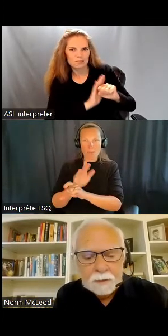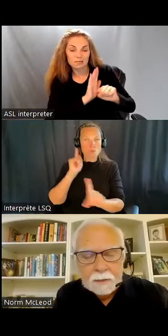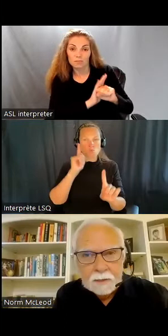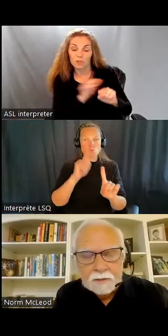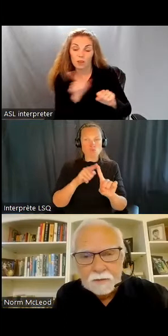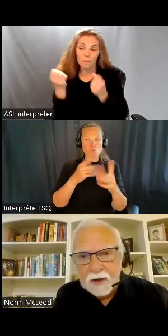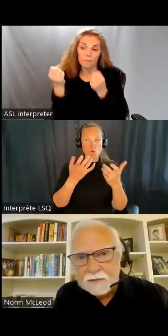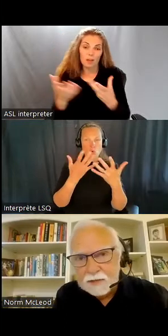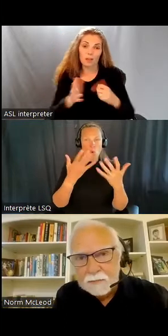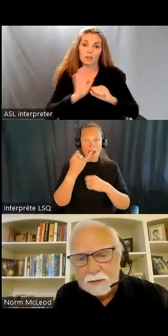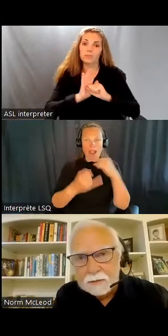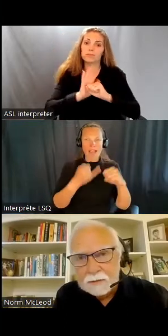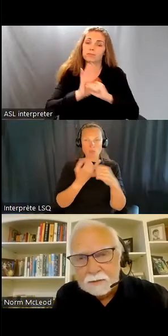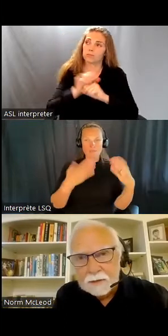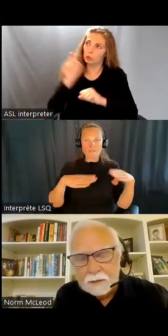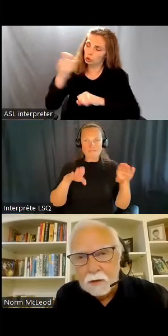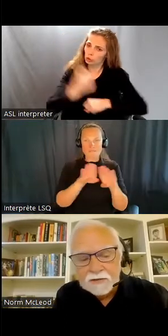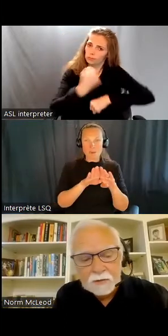depuis le milieu des années 1950.